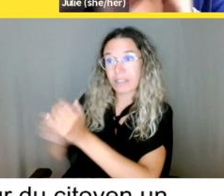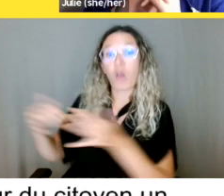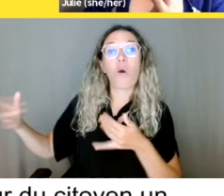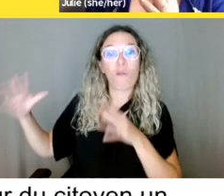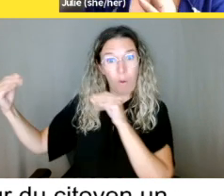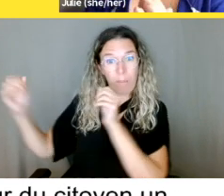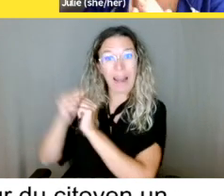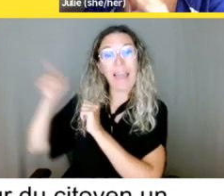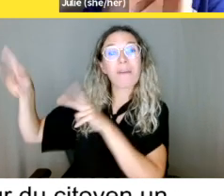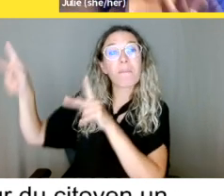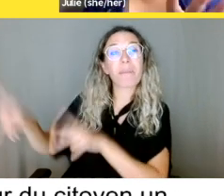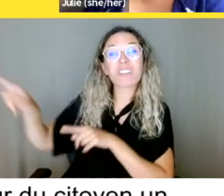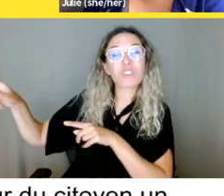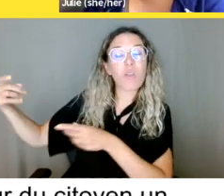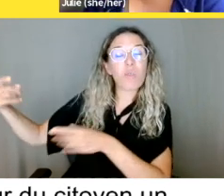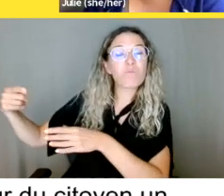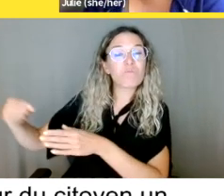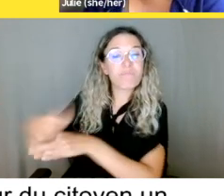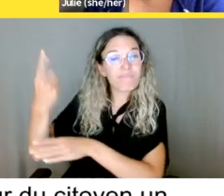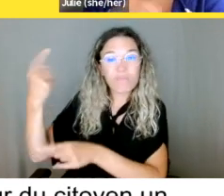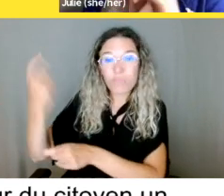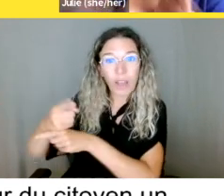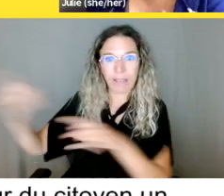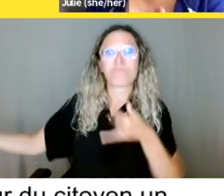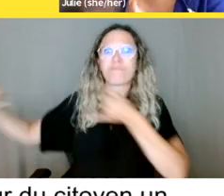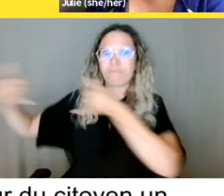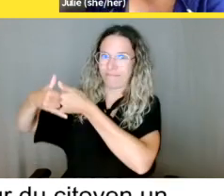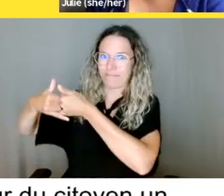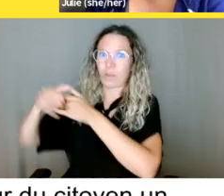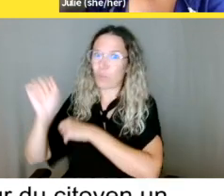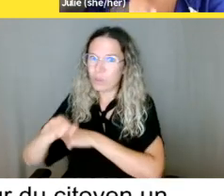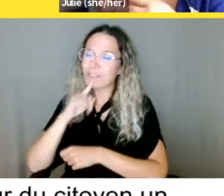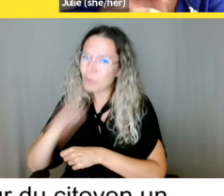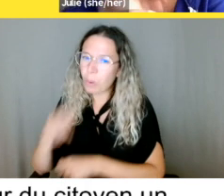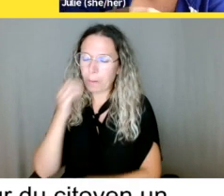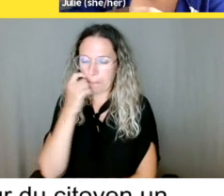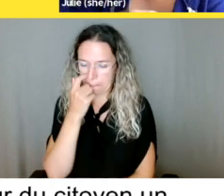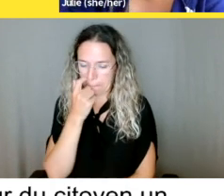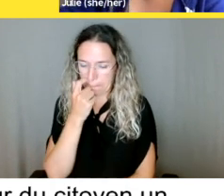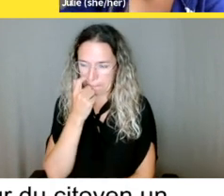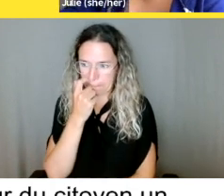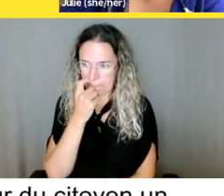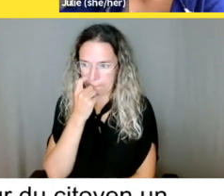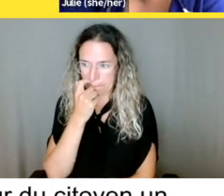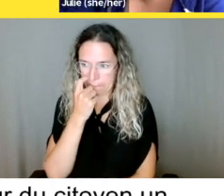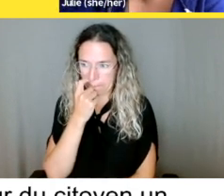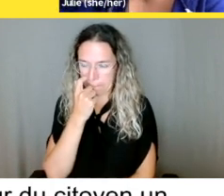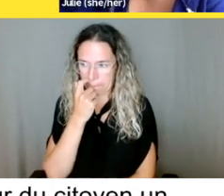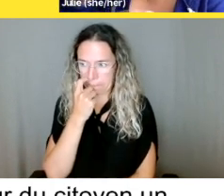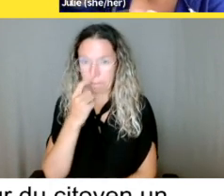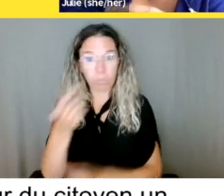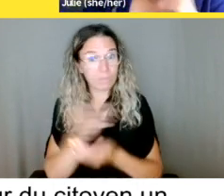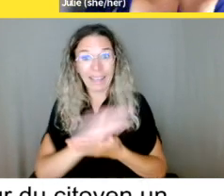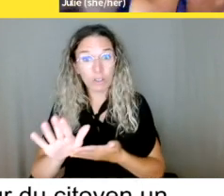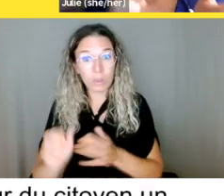et donc, il n pas de, vous n'avez pas de frais pour vous, mais c'est quelque chose qui peut être, donc vous pouvez,